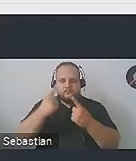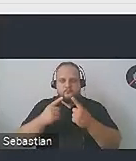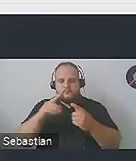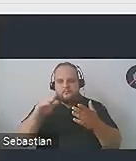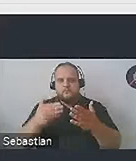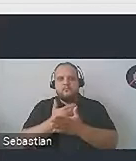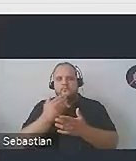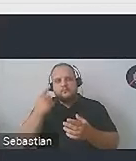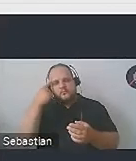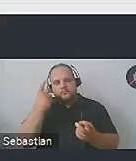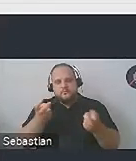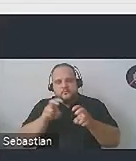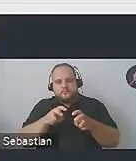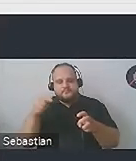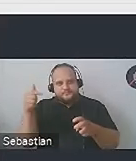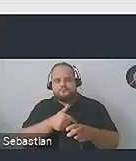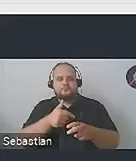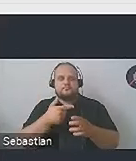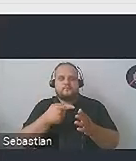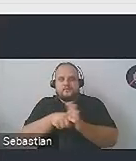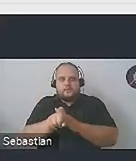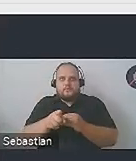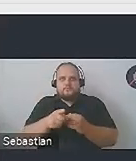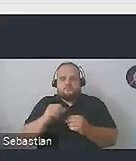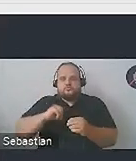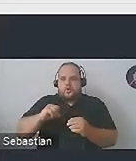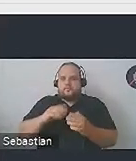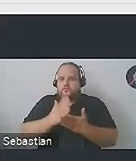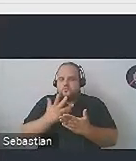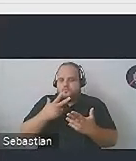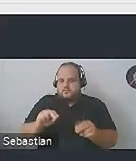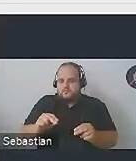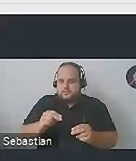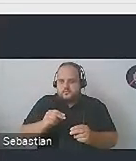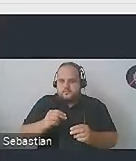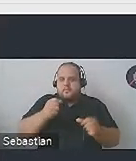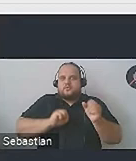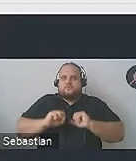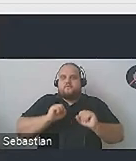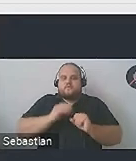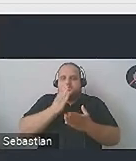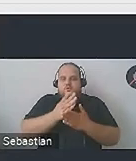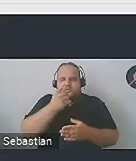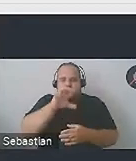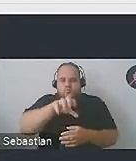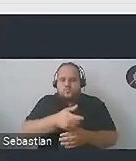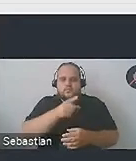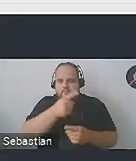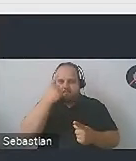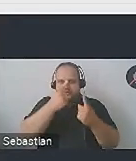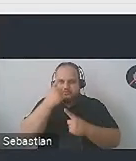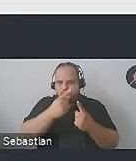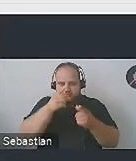dostępnych cyfrowo jest korzystne nie tylko dla tej wąskiej grupy osób z niepełnosprawnością, o której myślą zwykle